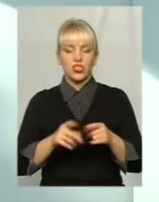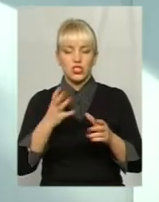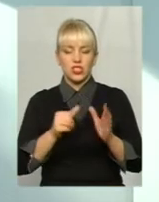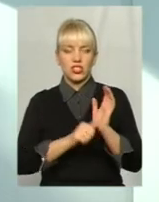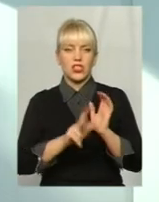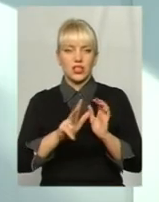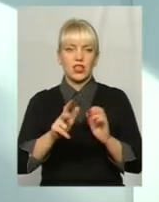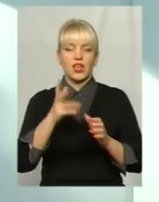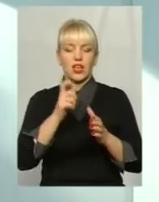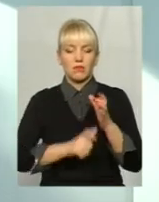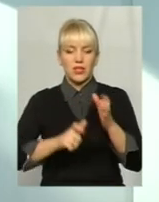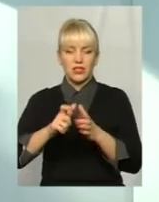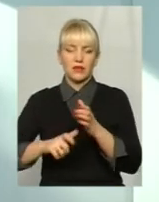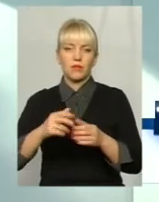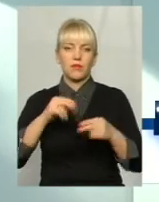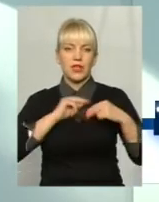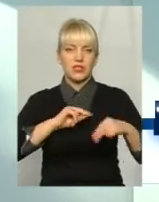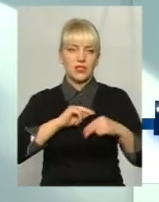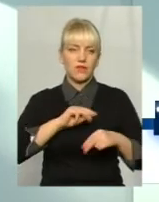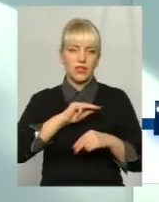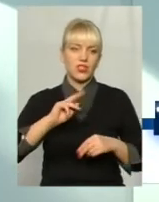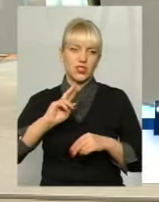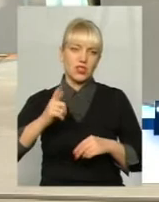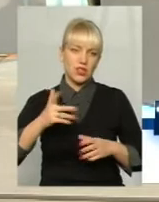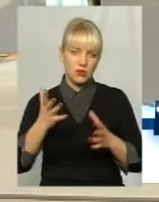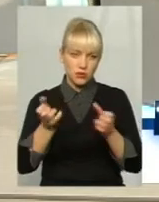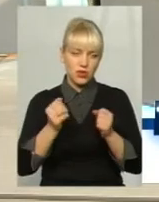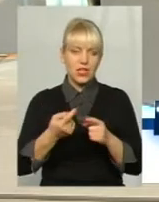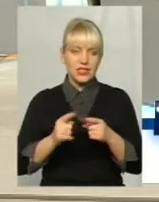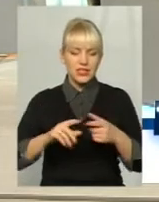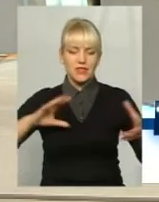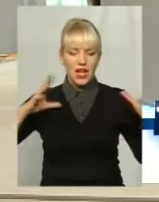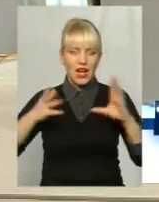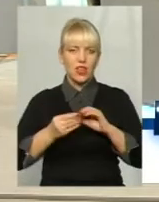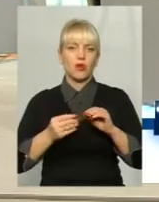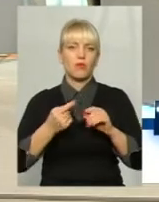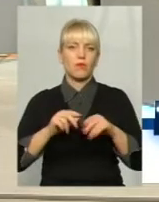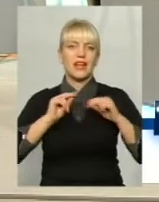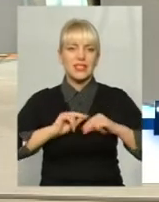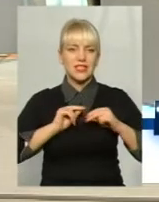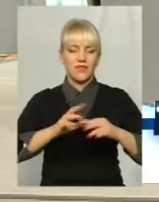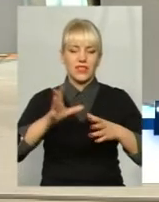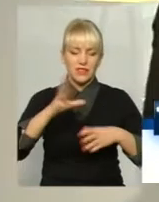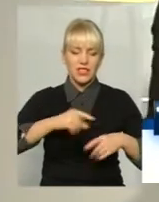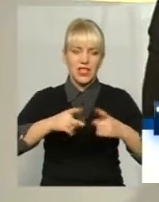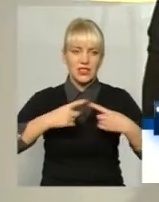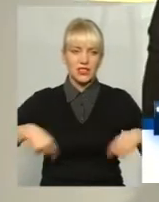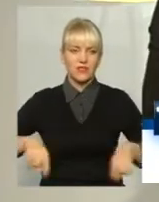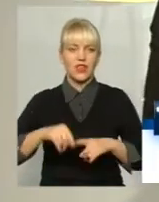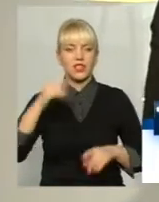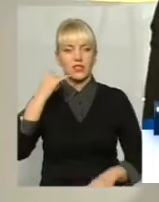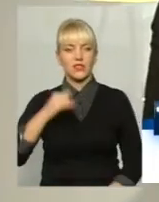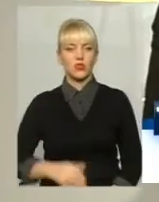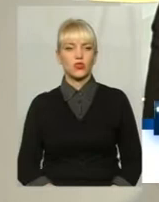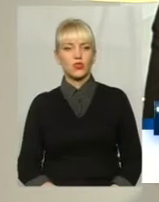отримають ордери працівники нашої житлово-комунальні. Але це в загальному працівники всієї сфери комунальної. У нас ще один дзвіночок.